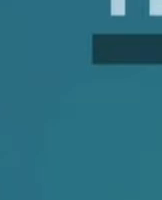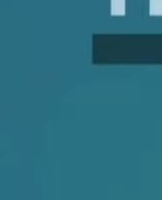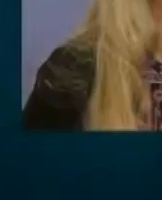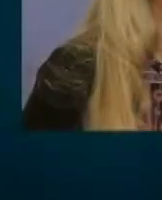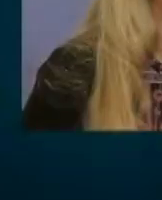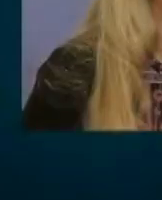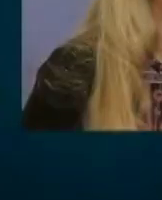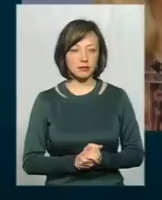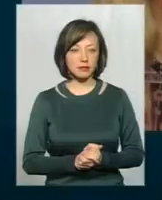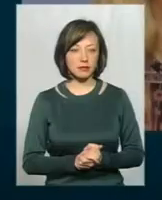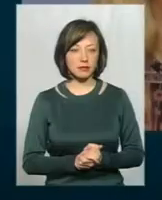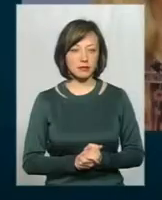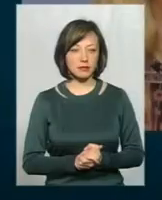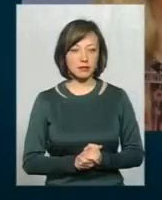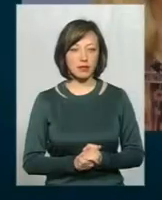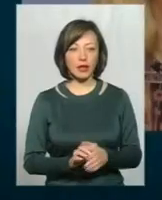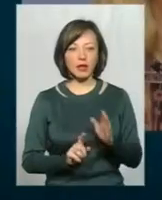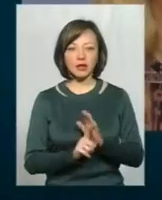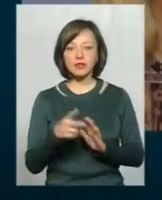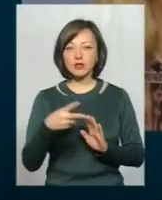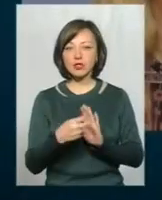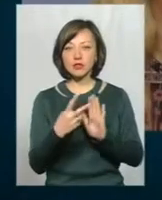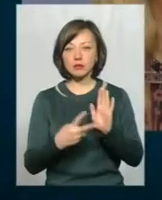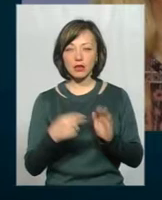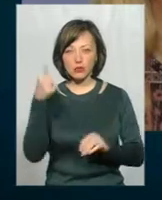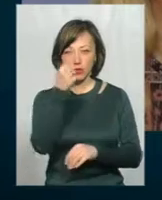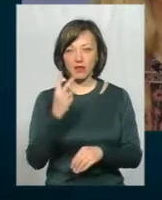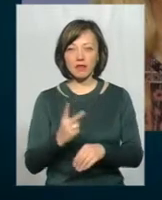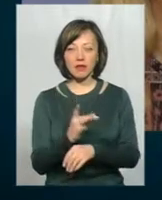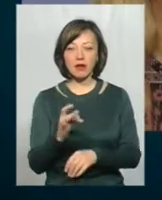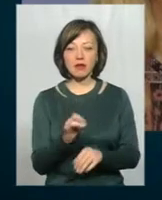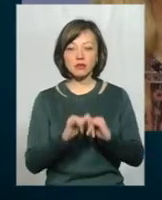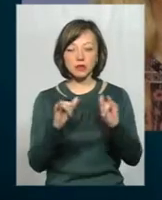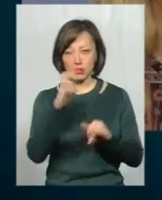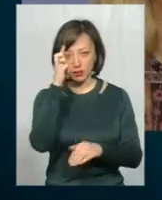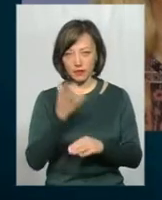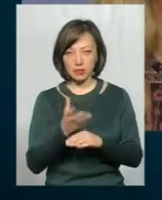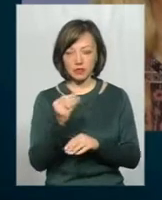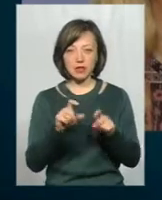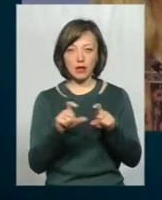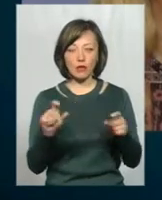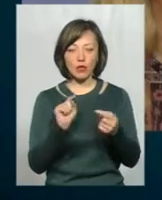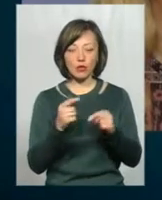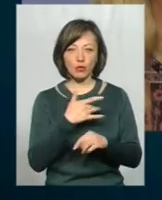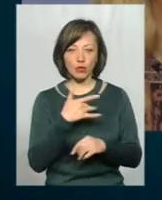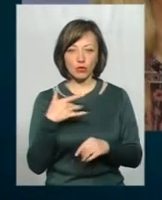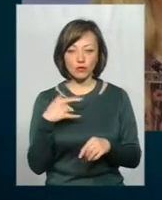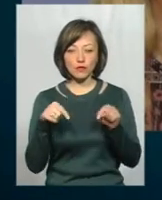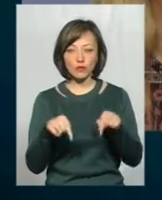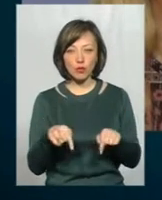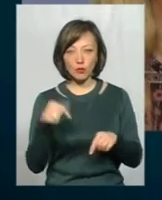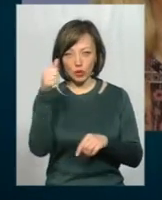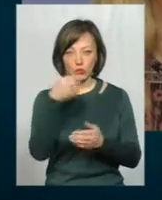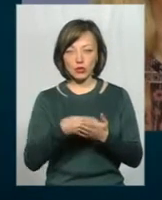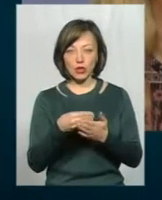З 2017 року у два з половиною рази збільшено державне фінансування заходів проти туберкульозу. У цьогорічному